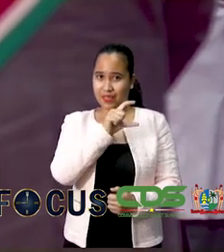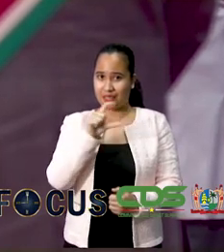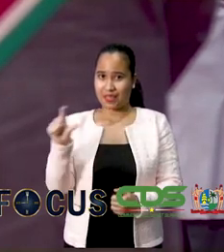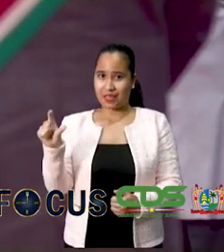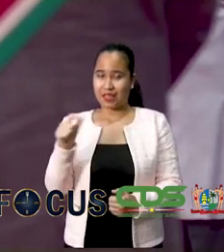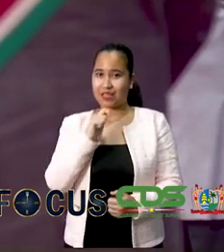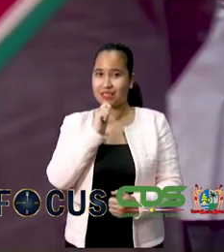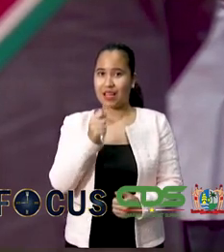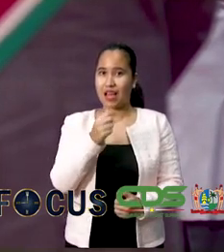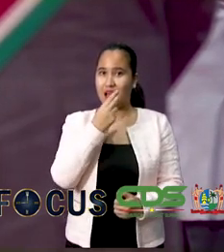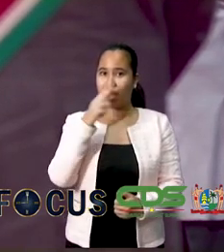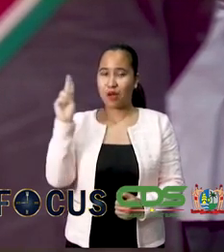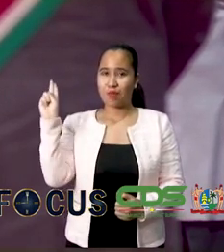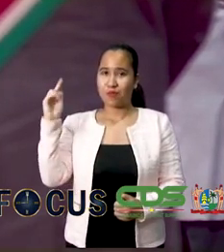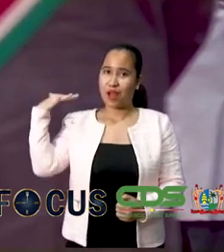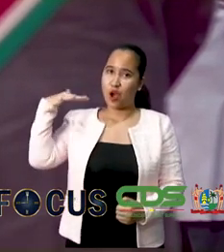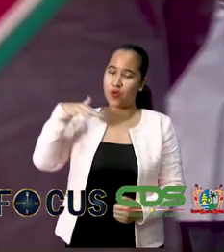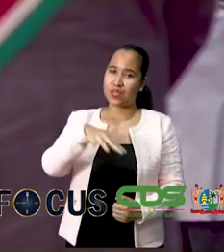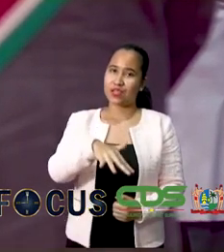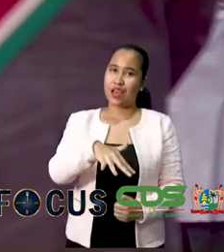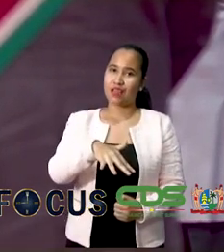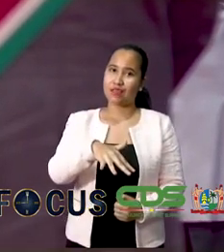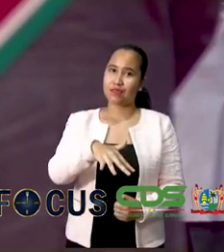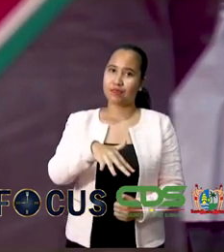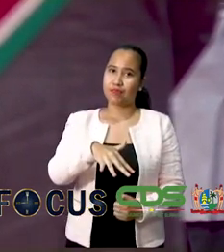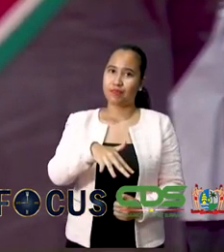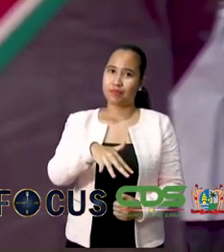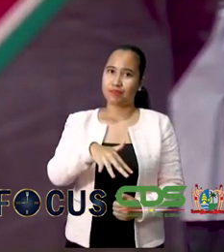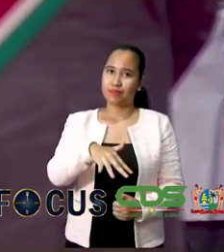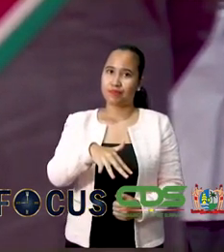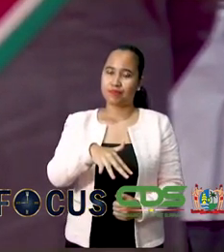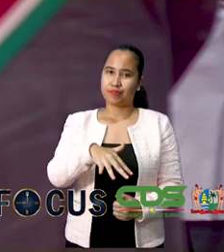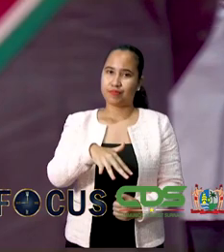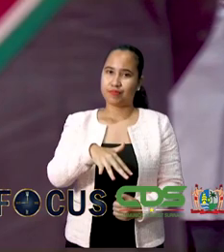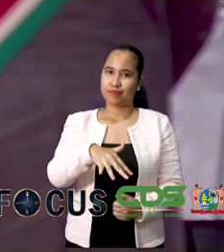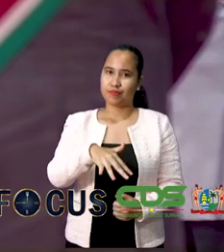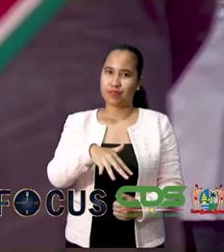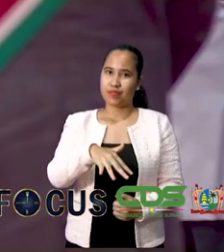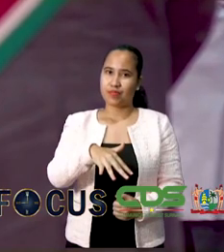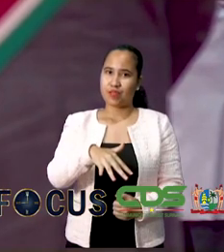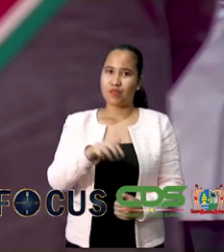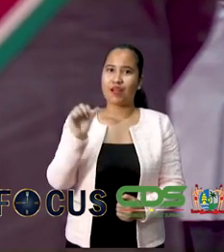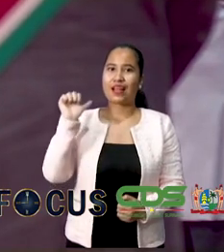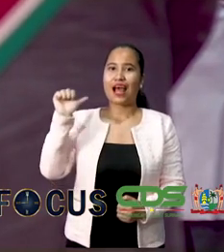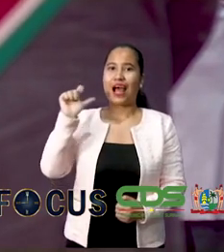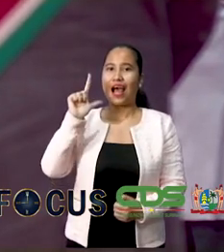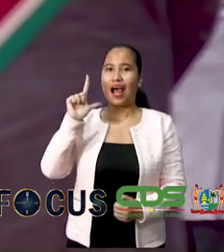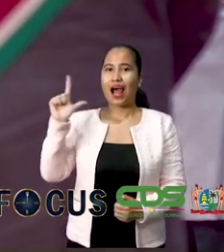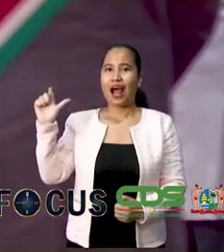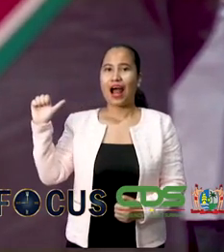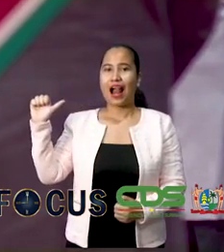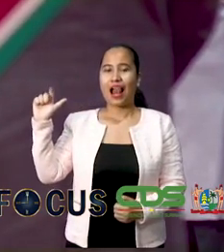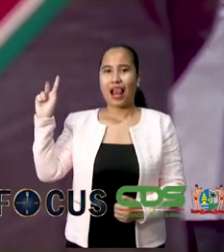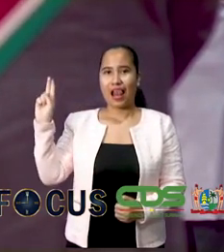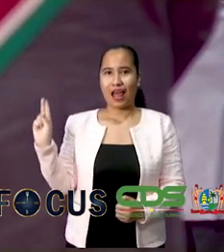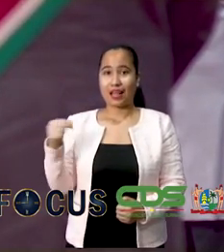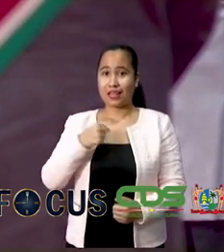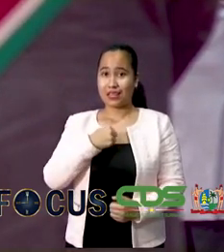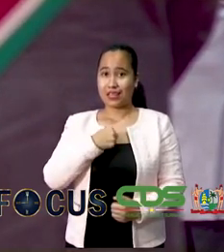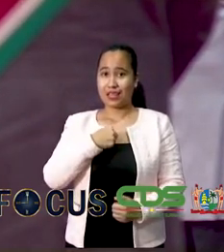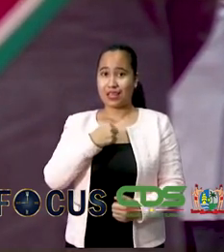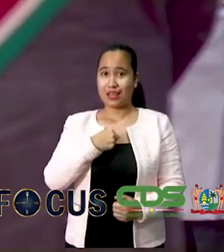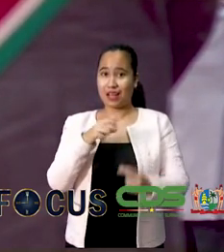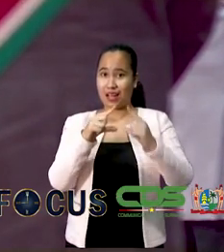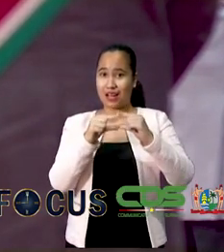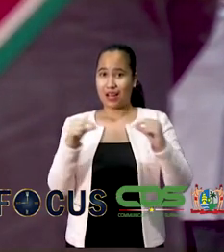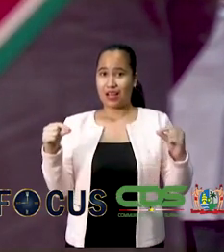getuig en beloof in aanwezigheid en onder het wakend oog van de Almachtige Allah, dat ik in de hoedanigheid